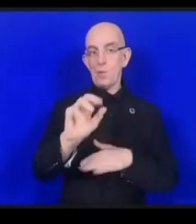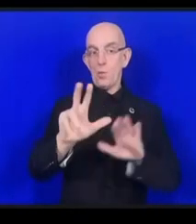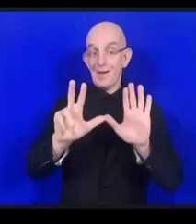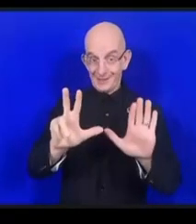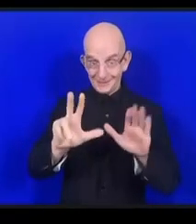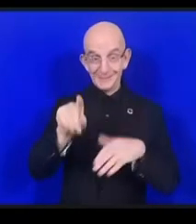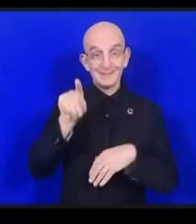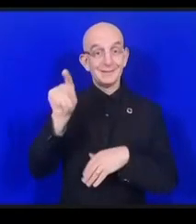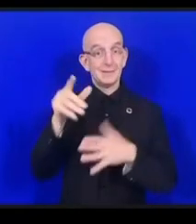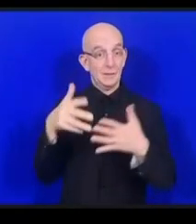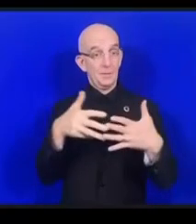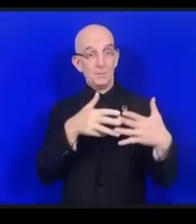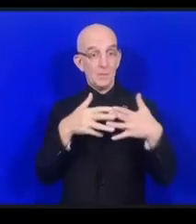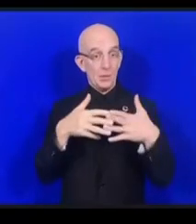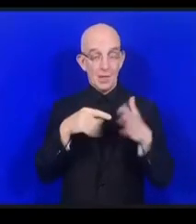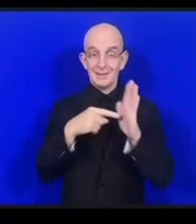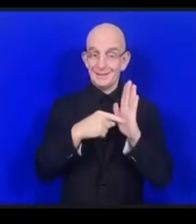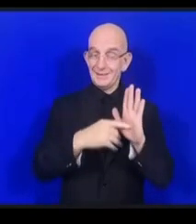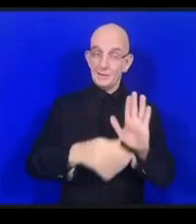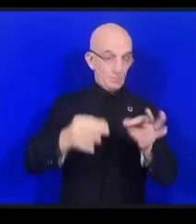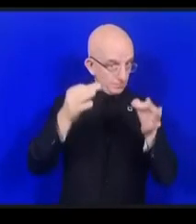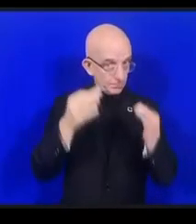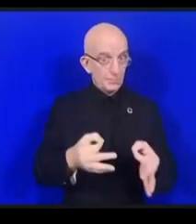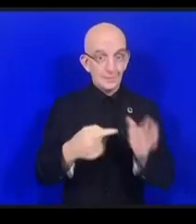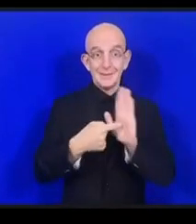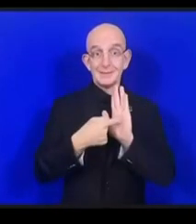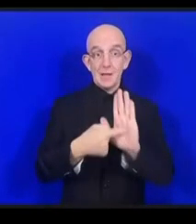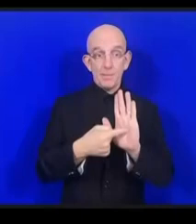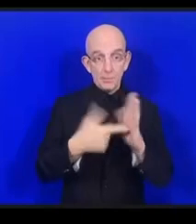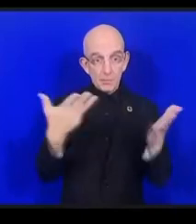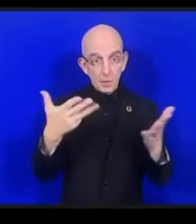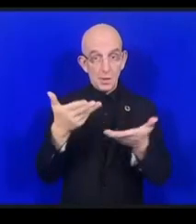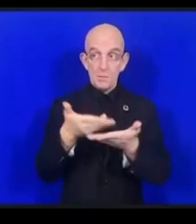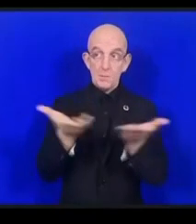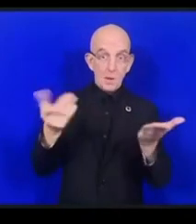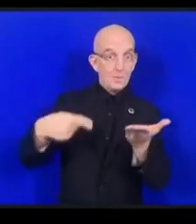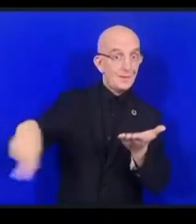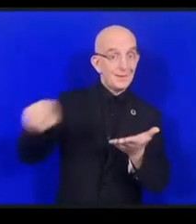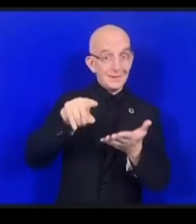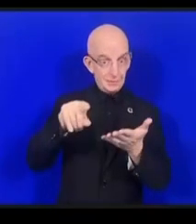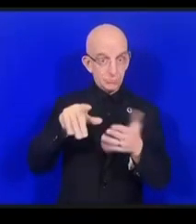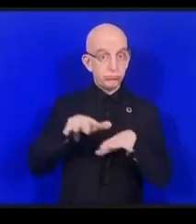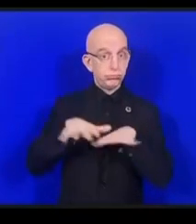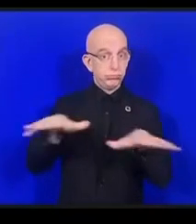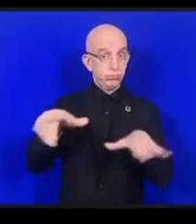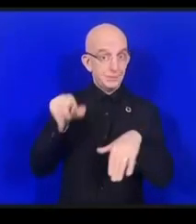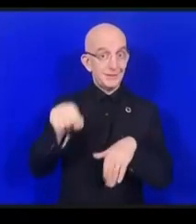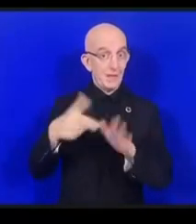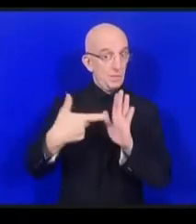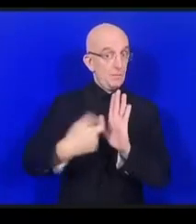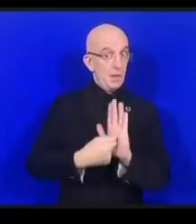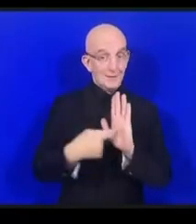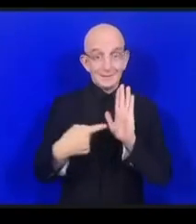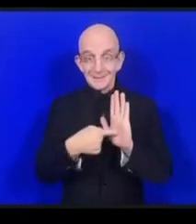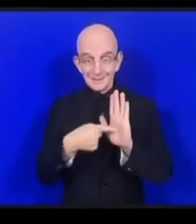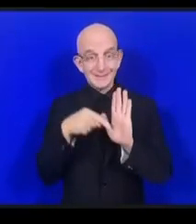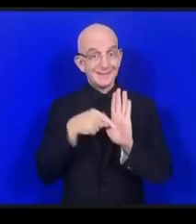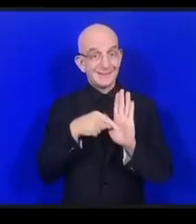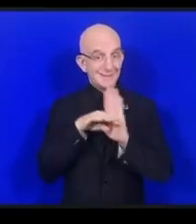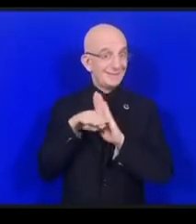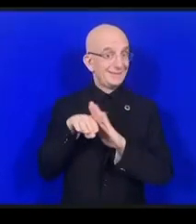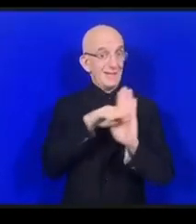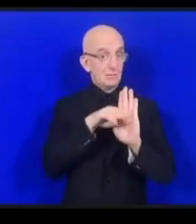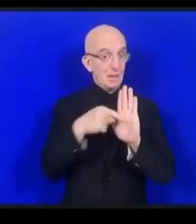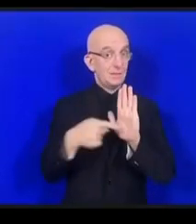les normes ont eu un impact sur les marchés publics donc Marcus vous pouvez peut-être être en contact avec